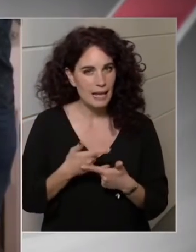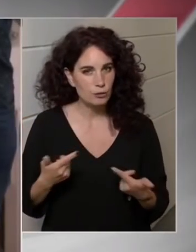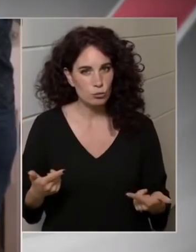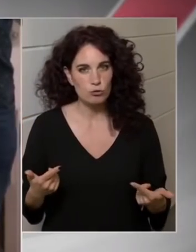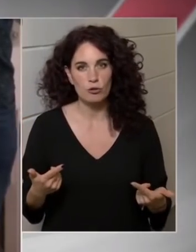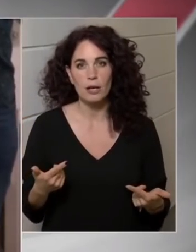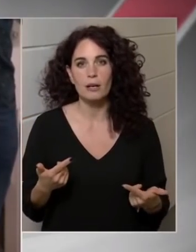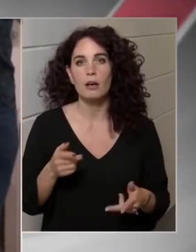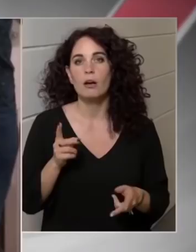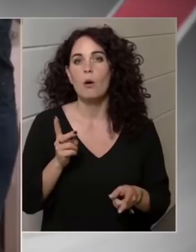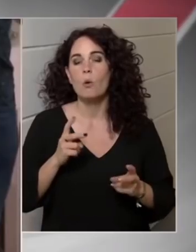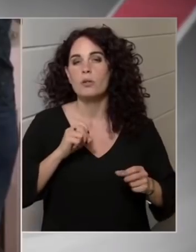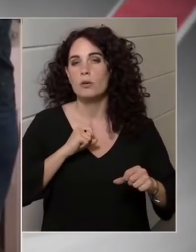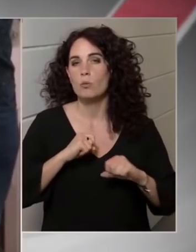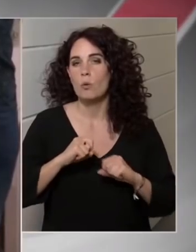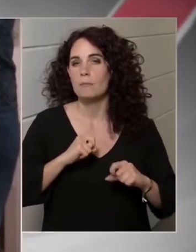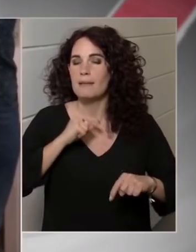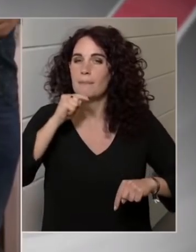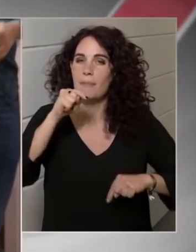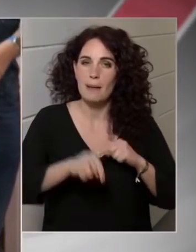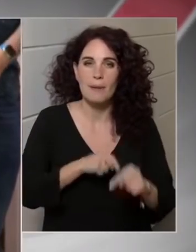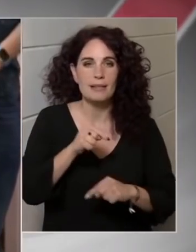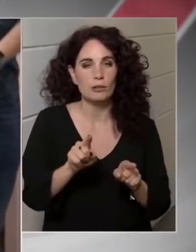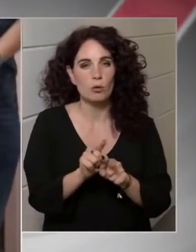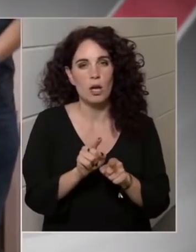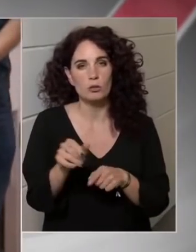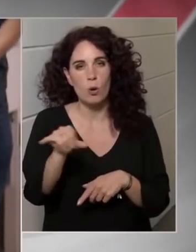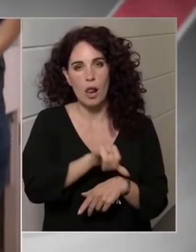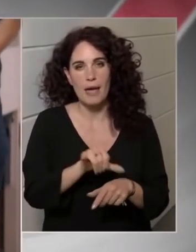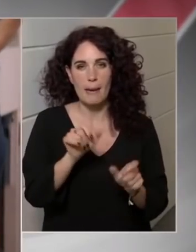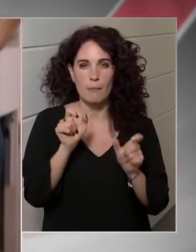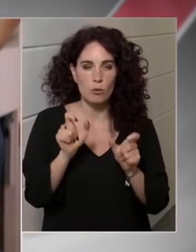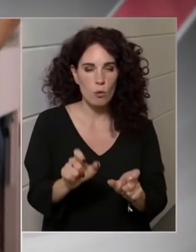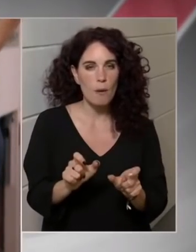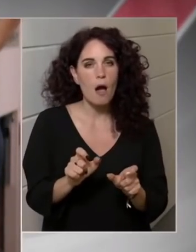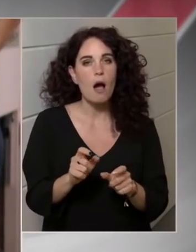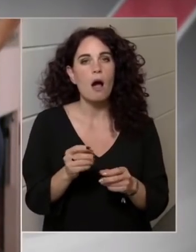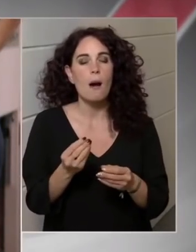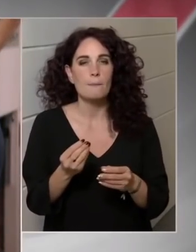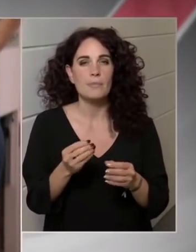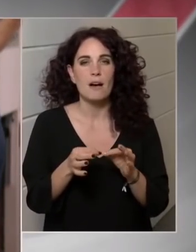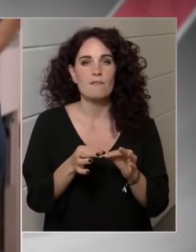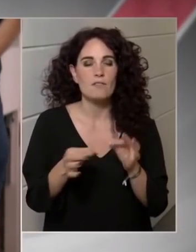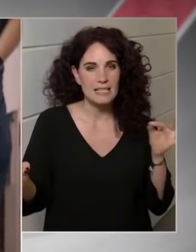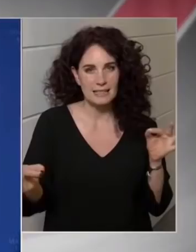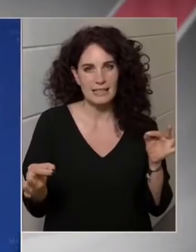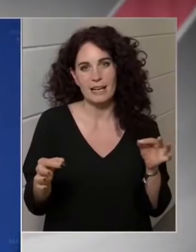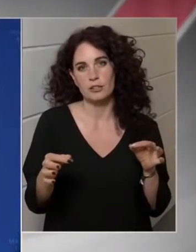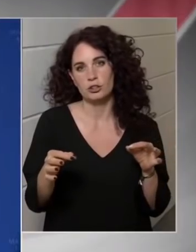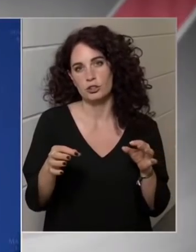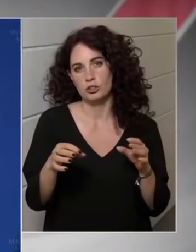a kormány belemenjen olyan olajembergóba, ami a vezetékes szállításra is vonatkozik?